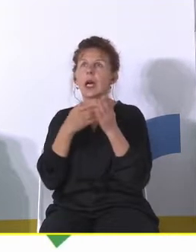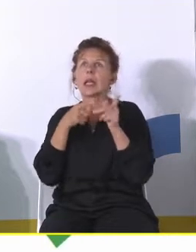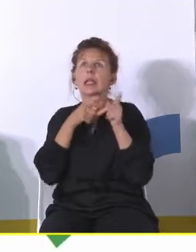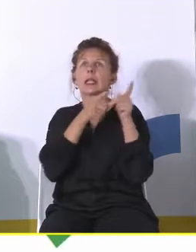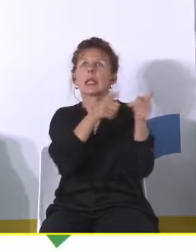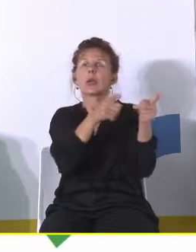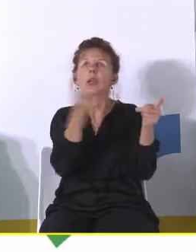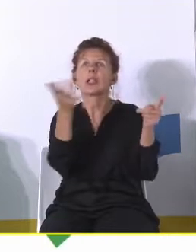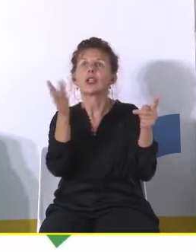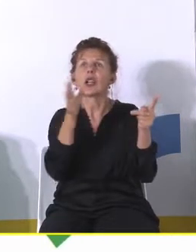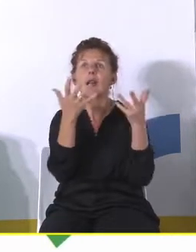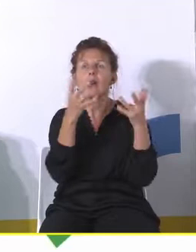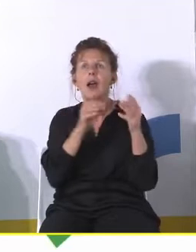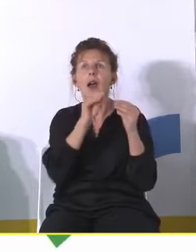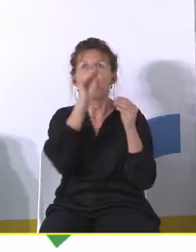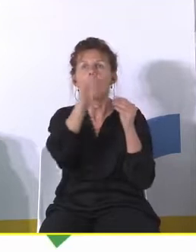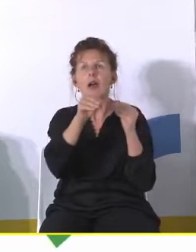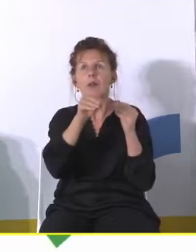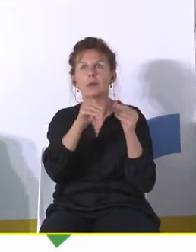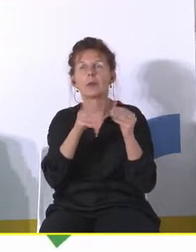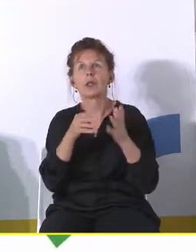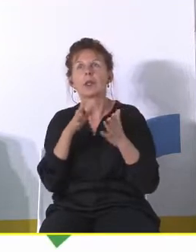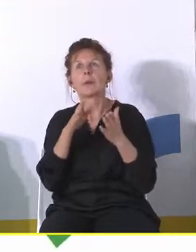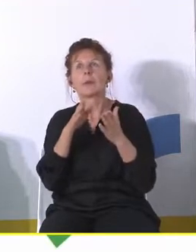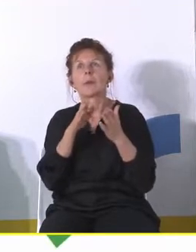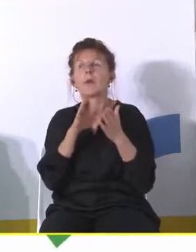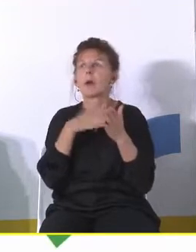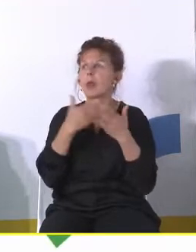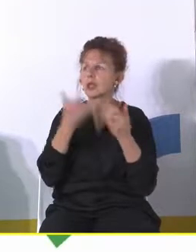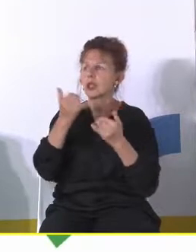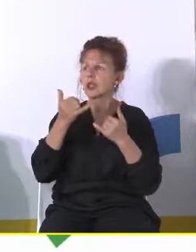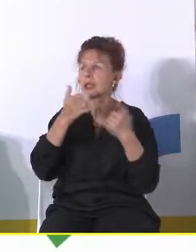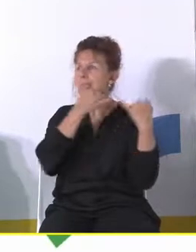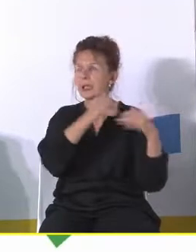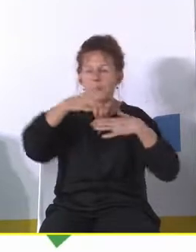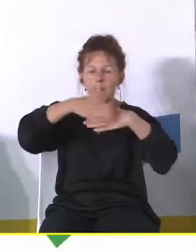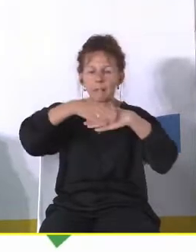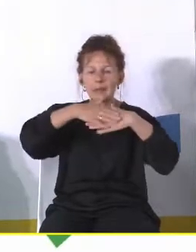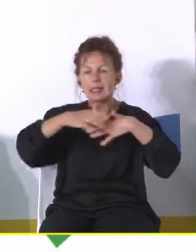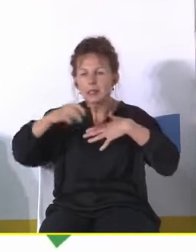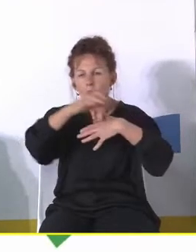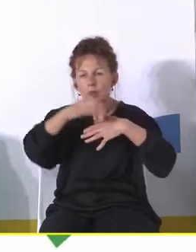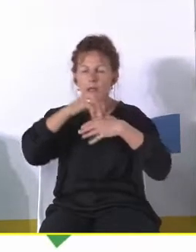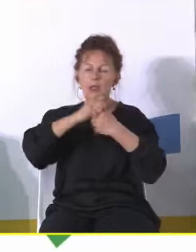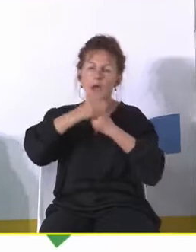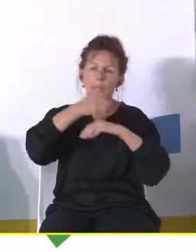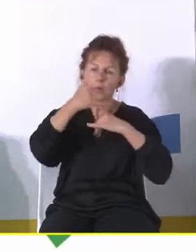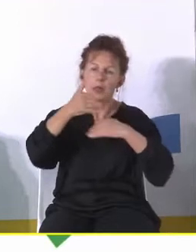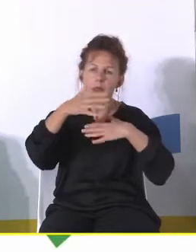wyprowadzania się. Czym innym są osoby, które wyprowadzają się do pobliskich gmin, a czym innym gdzieś dalej. Ale